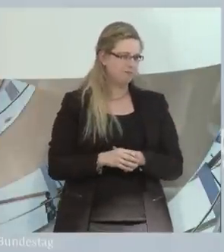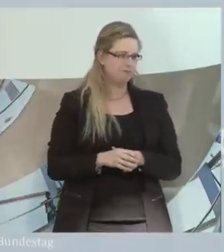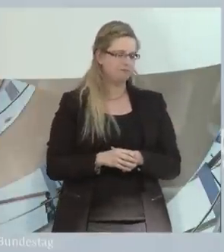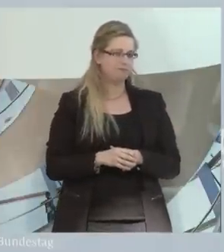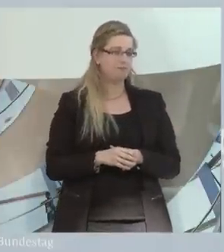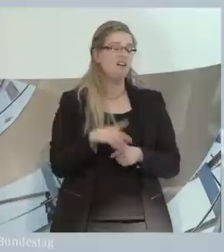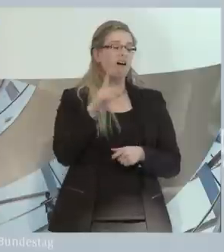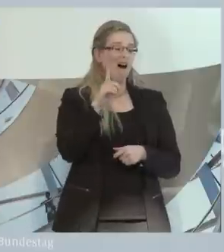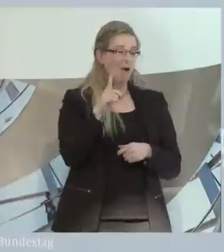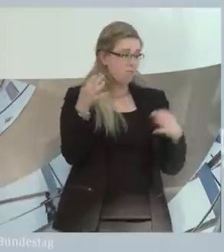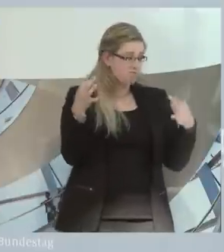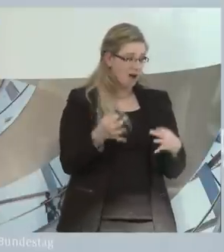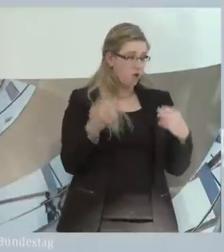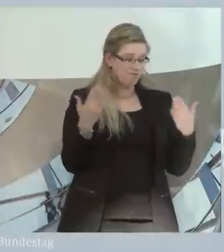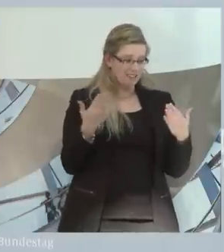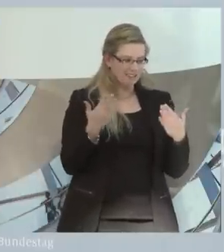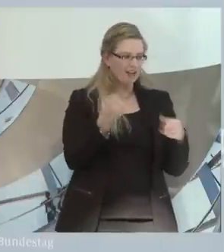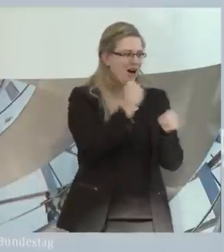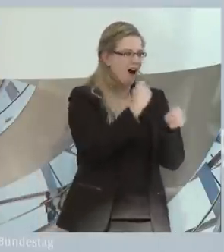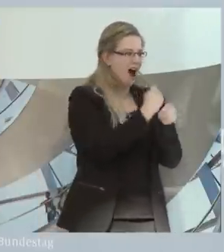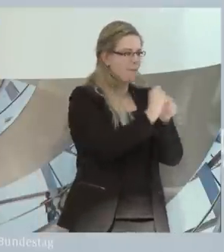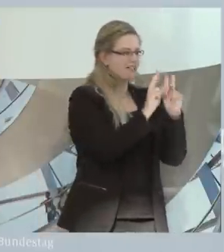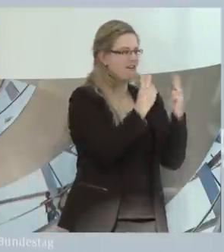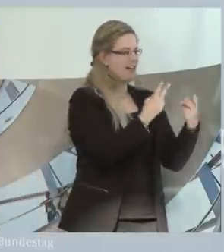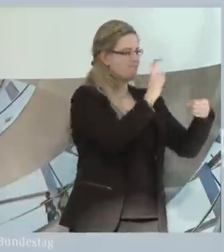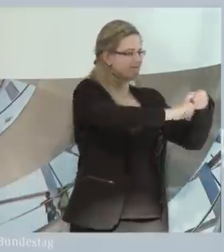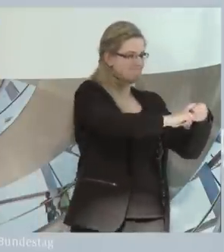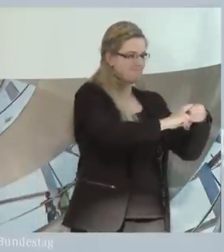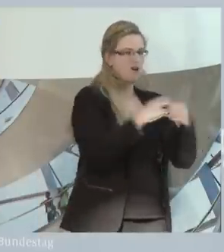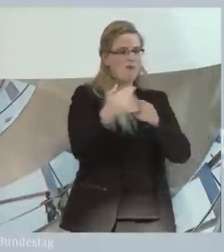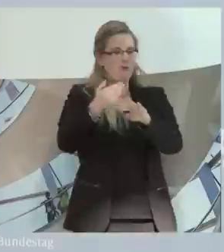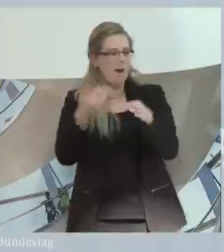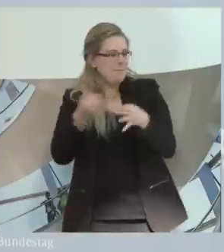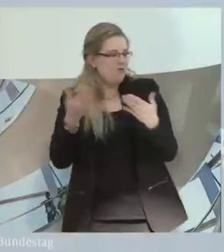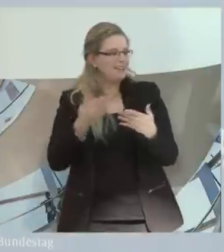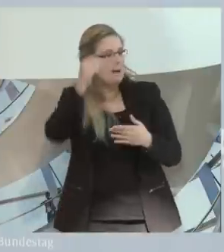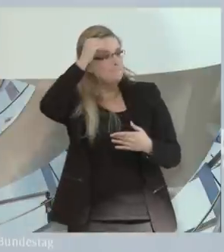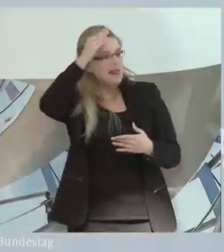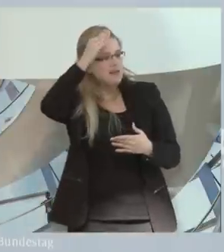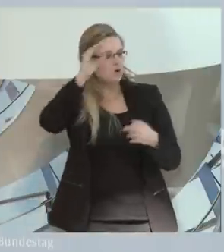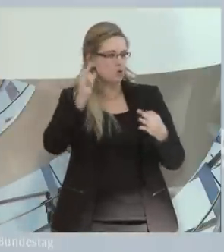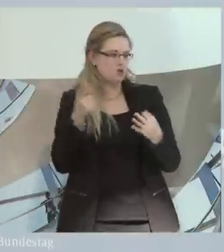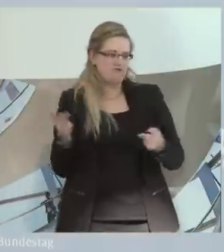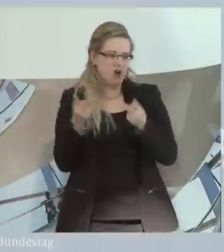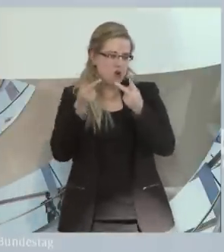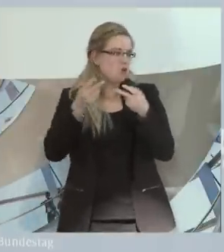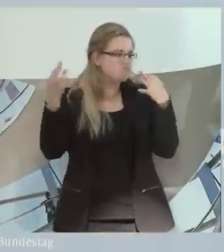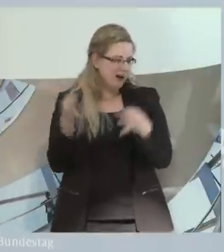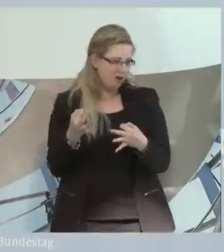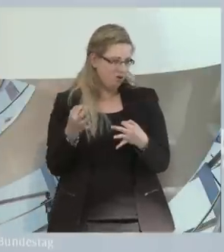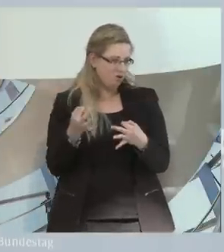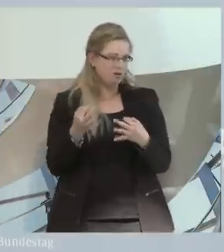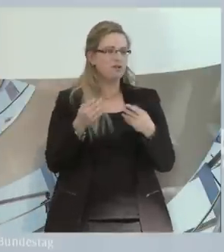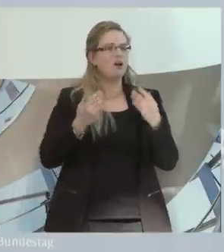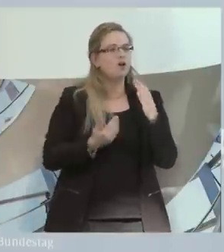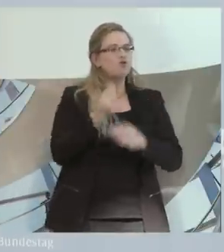Voraussetzung ist jedoch für die Teilhabe am Arbeitsleben, Bildung und Förderung. Wir können neue Berufsbilder aussehen und